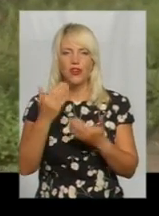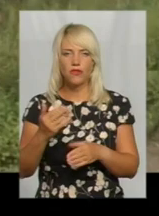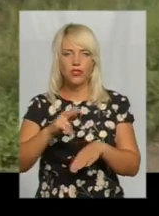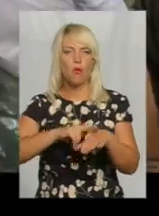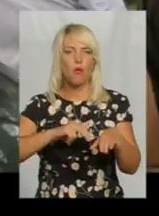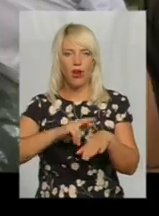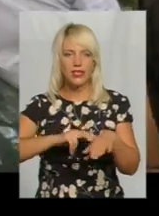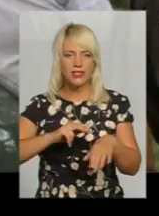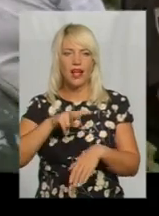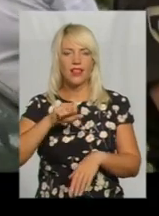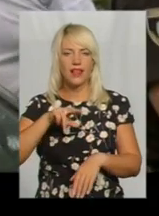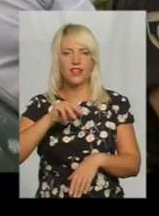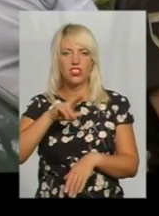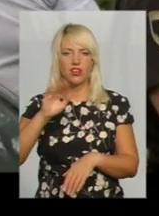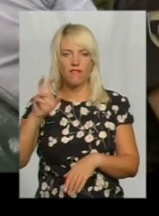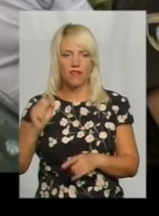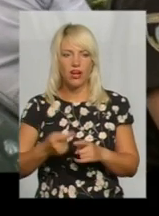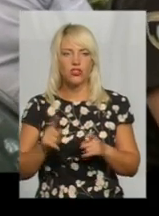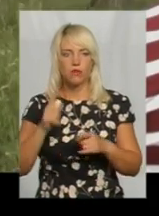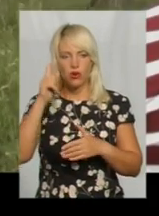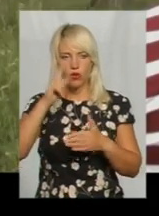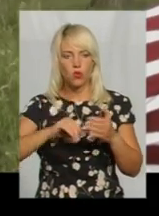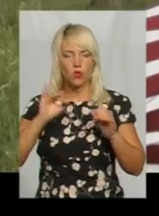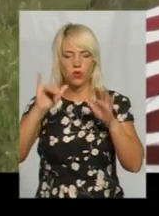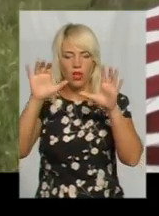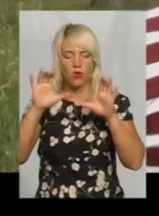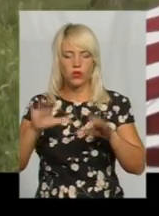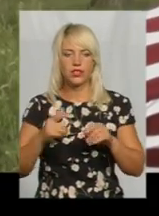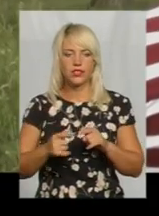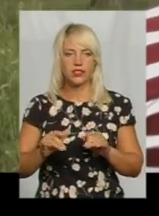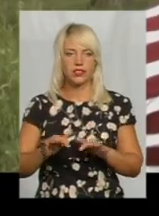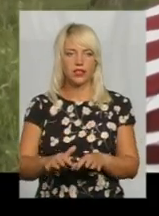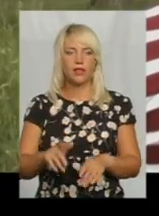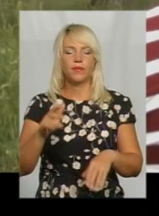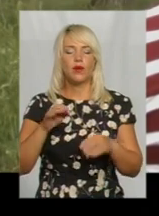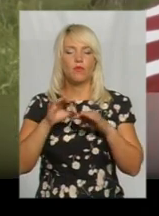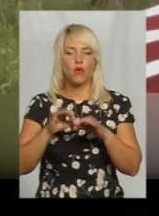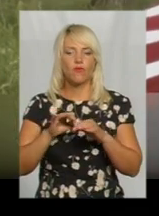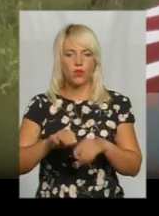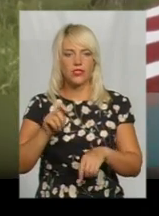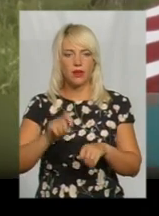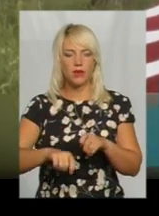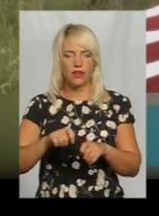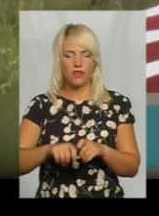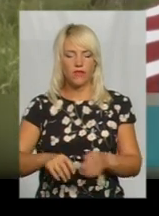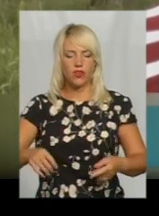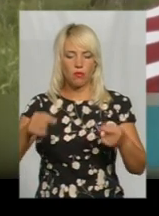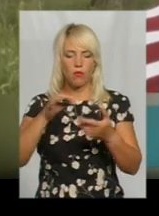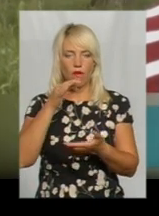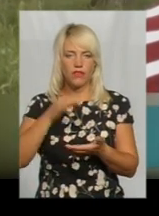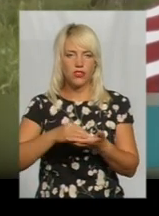відділу поліції, аби переконатися у законності цих дій. Проводиться відповідна перевірка, відповідні документи на